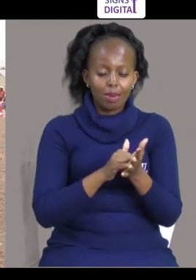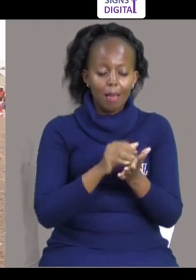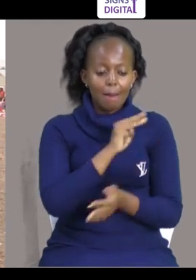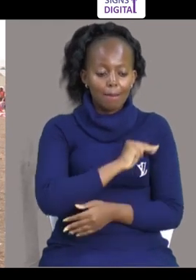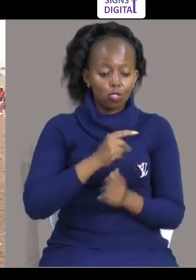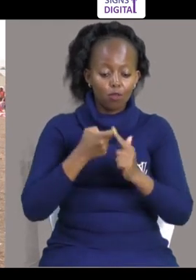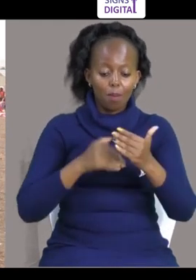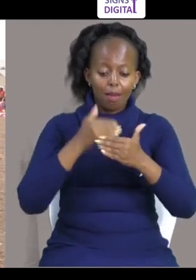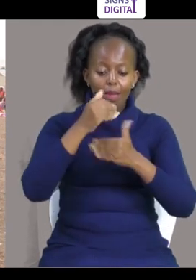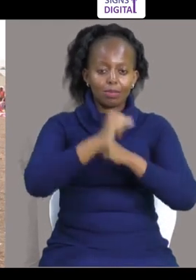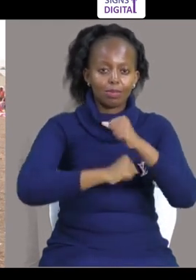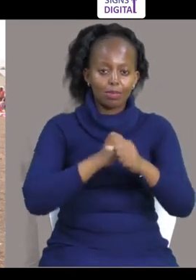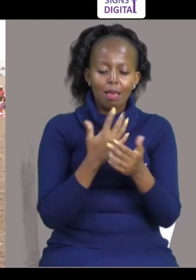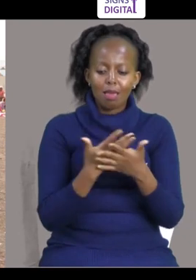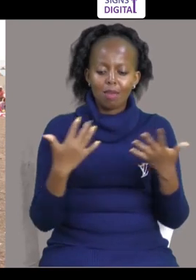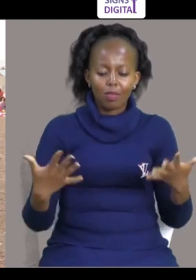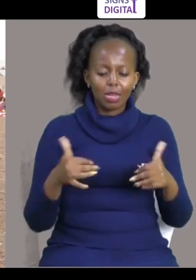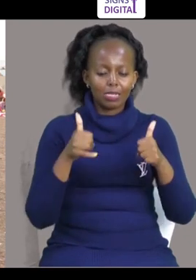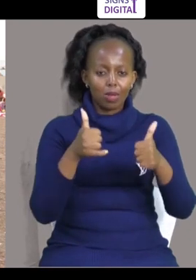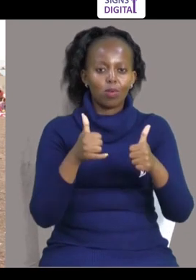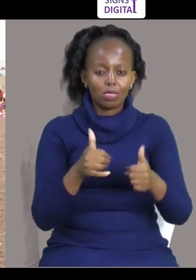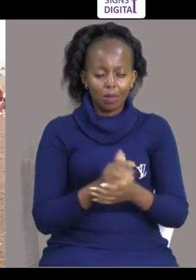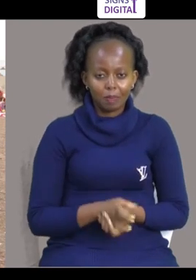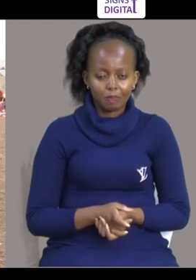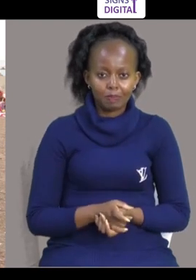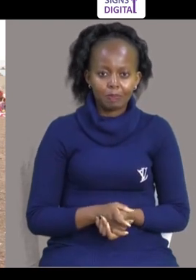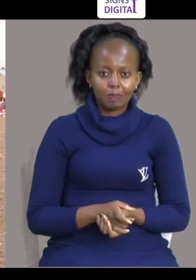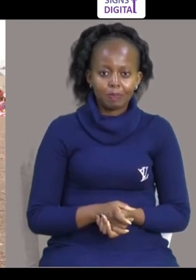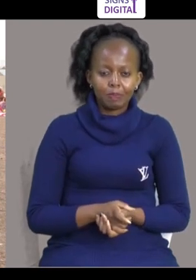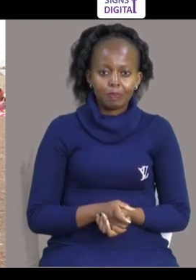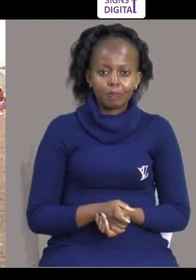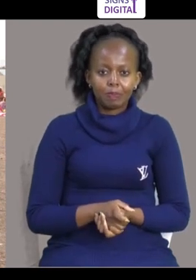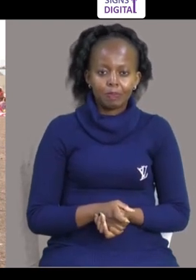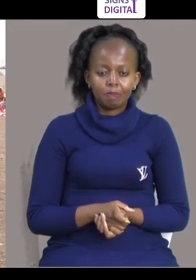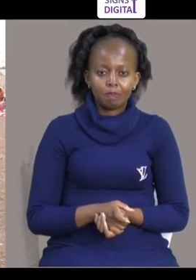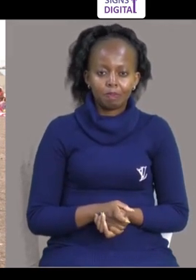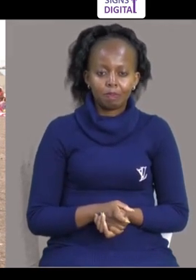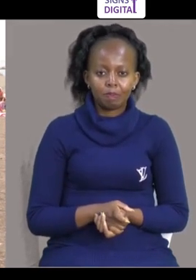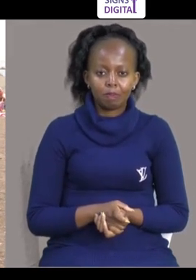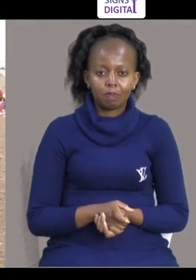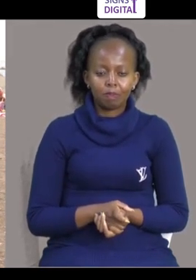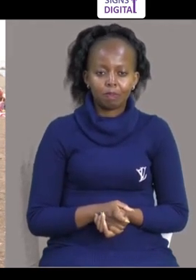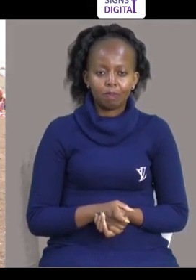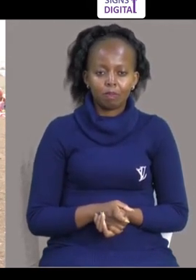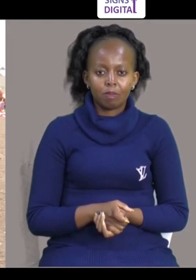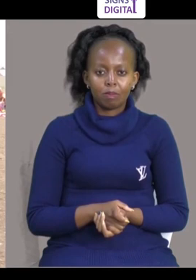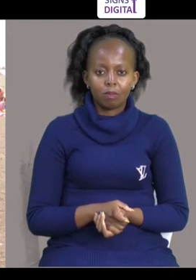Na Tutahenelea Kutoka Mwaka Ujau Mambu Yatakua Imeshika Chini Sata Kuzuri Na Kukua